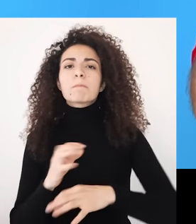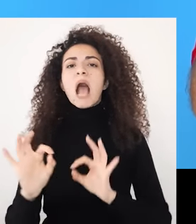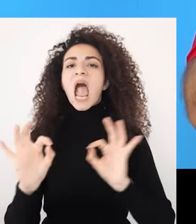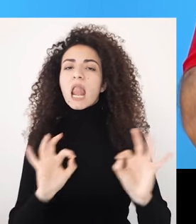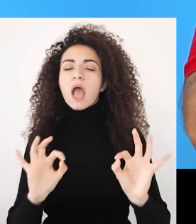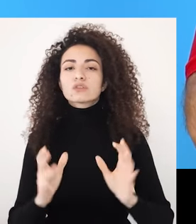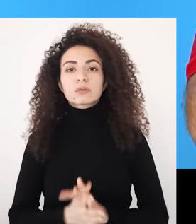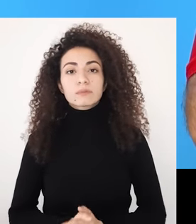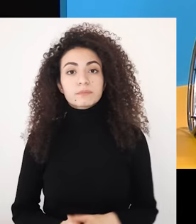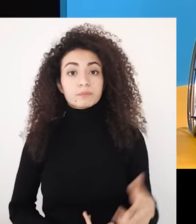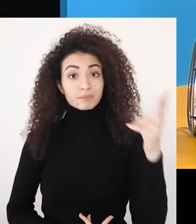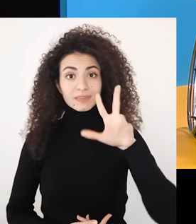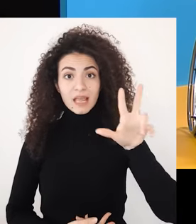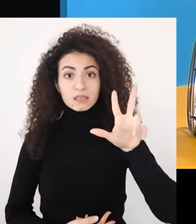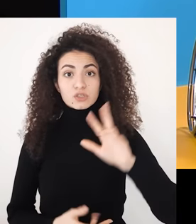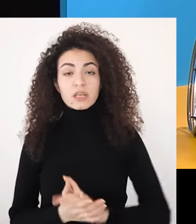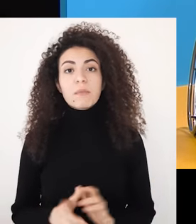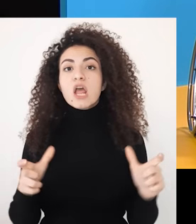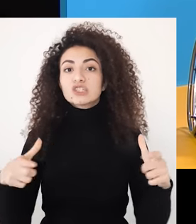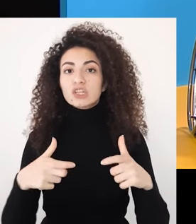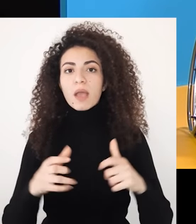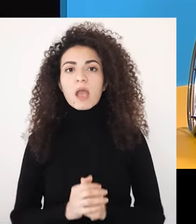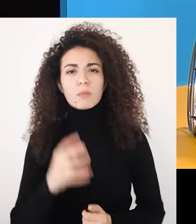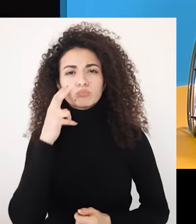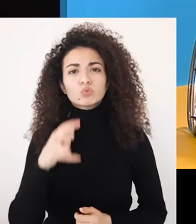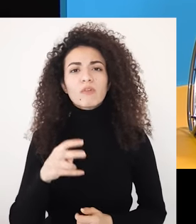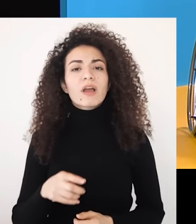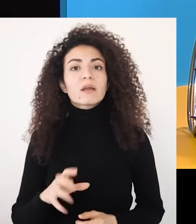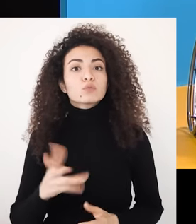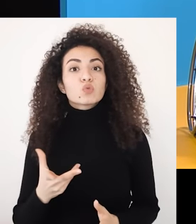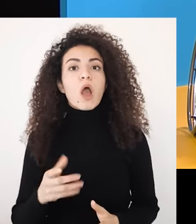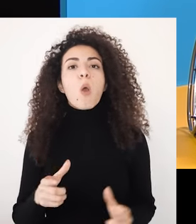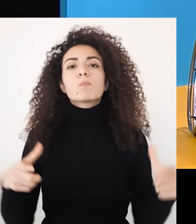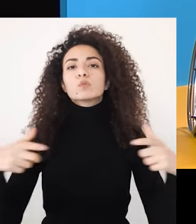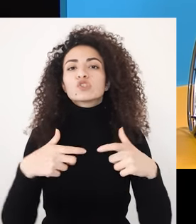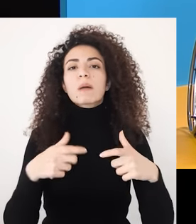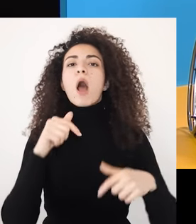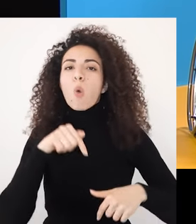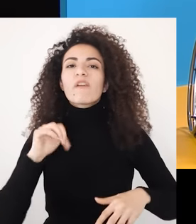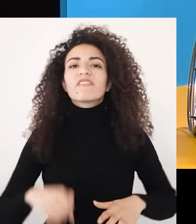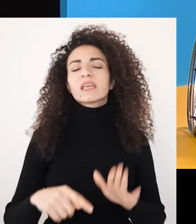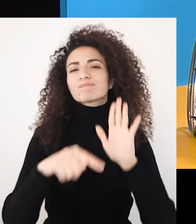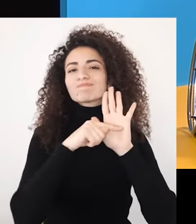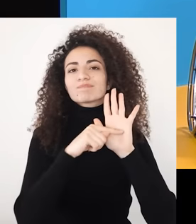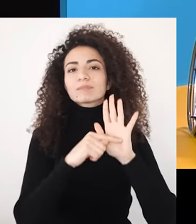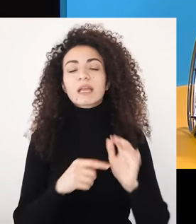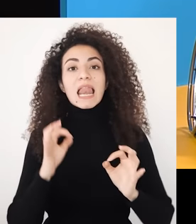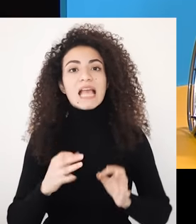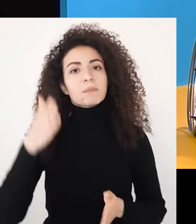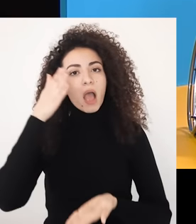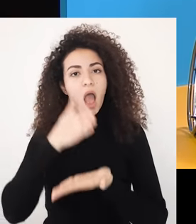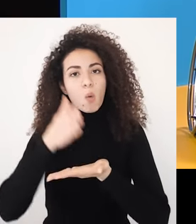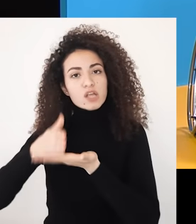وعلاجه طبياً ثالثاً النموذج الاجتماعي بيعتبر أنه مشكلة تكمن بالمجتمع يلي بيخلق الحواجز